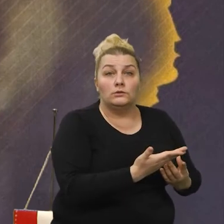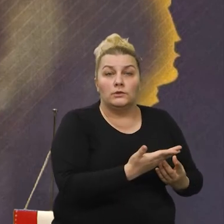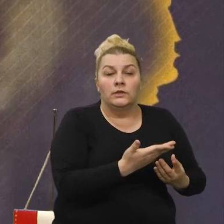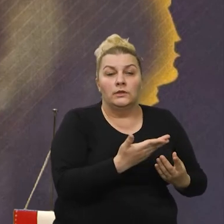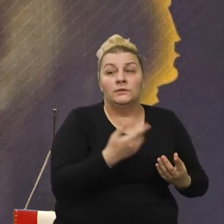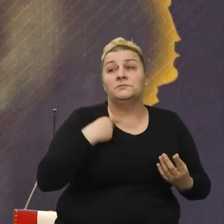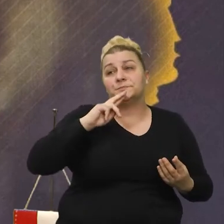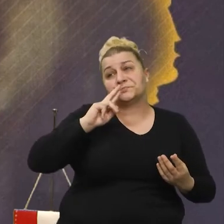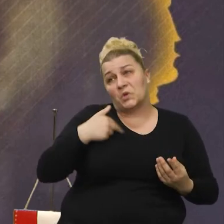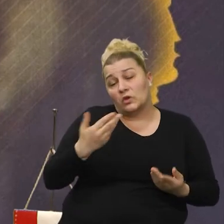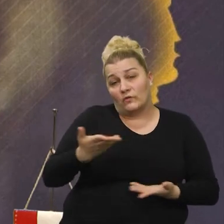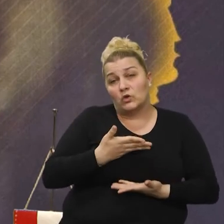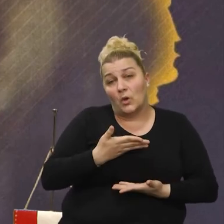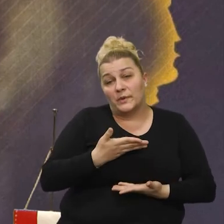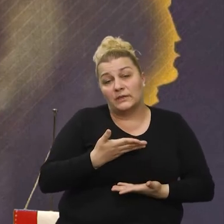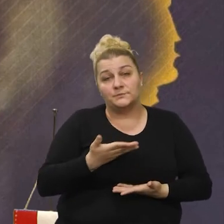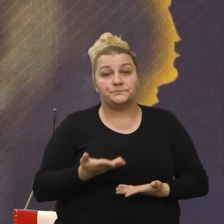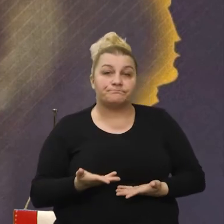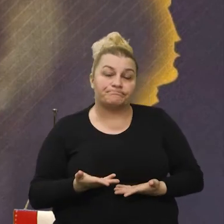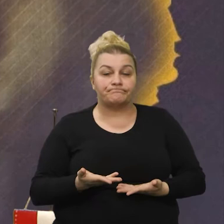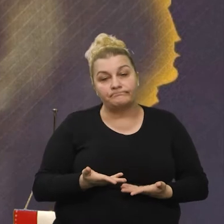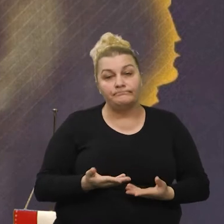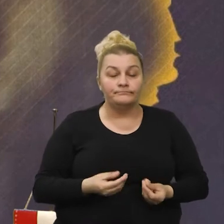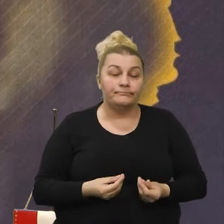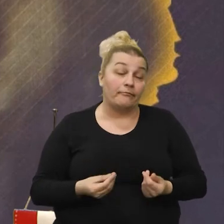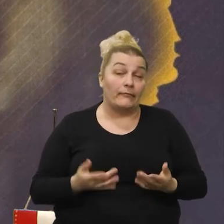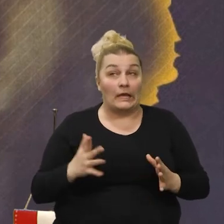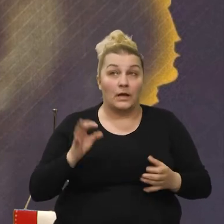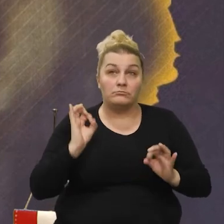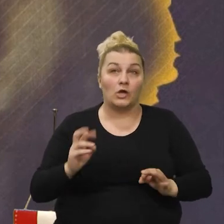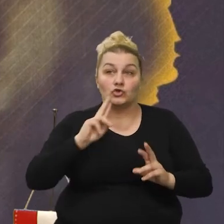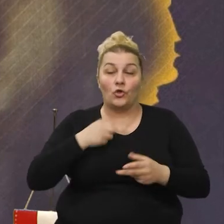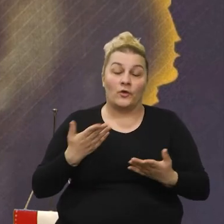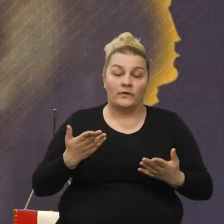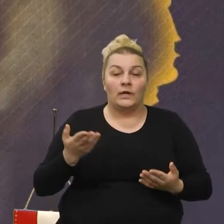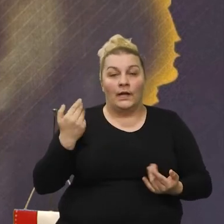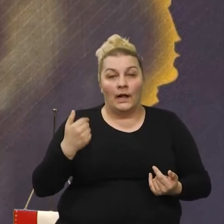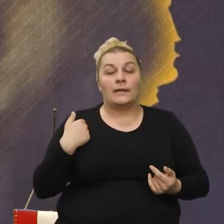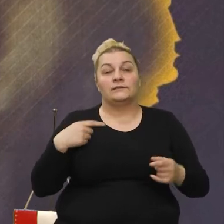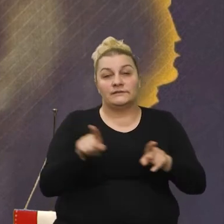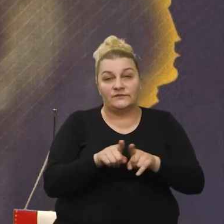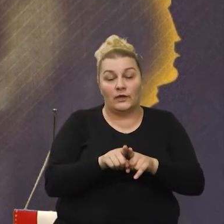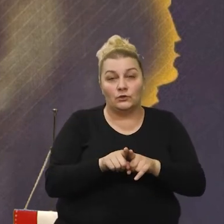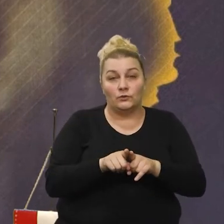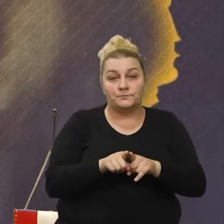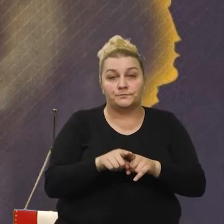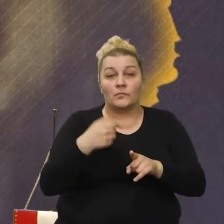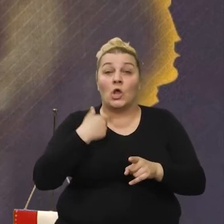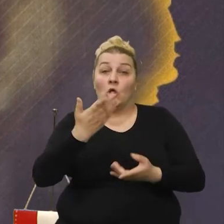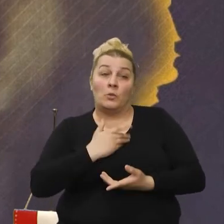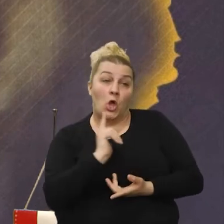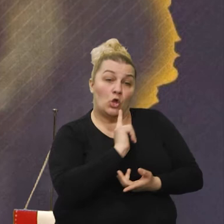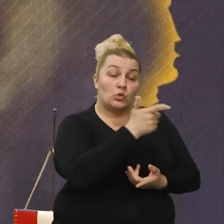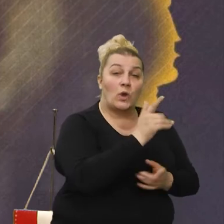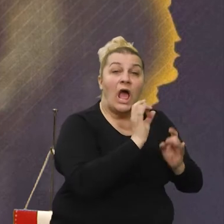Dobili smo neki odgovor koji je tako. Ali u tom nadmudrivanju mi smo dobili adresu na koju se treba